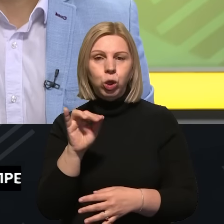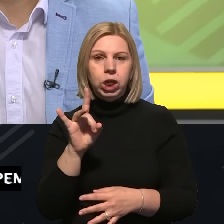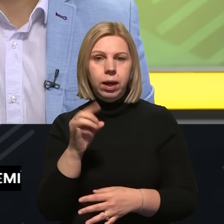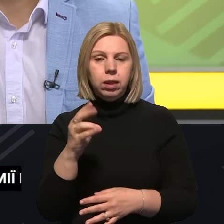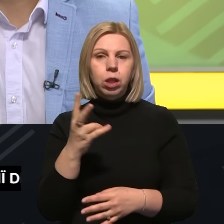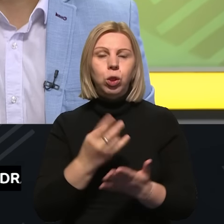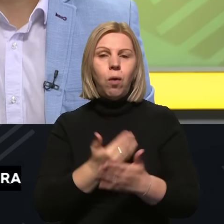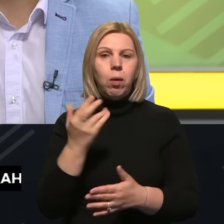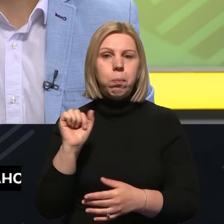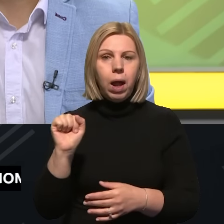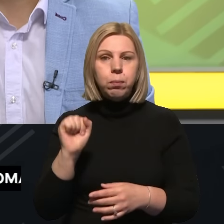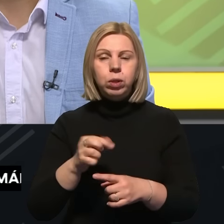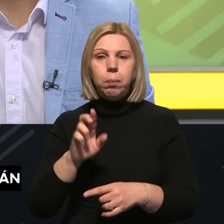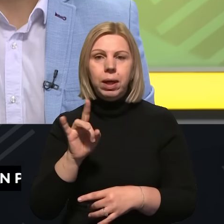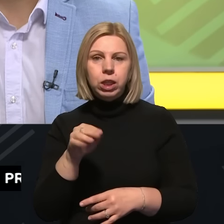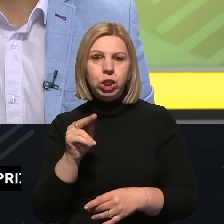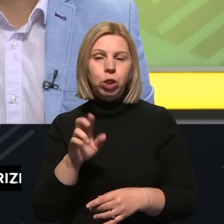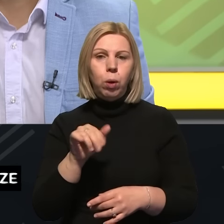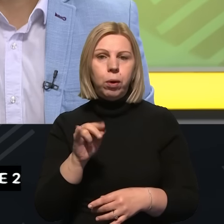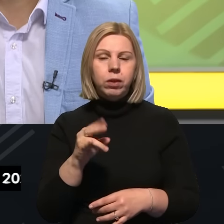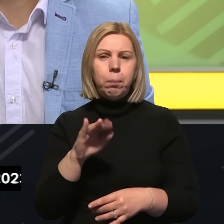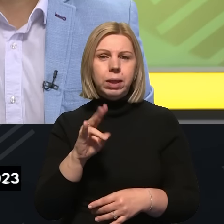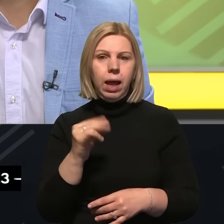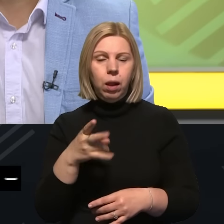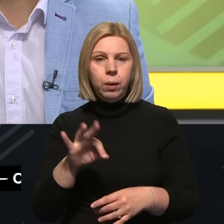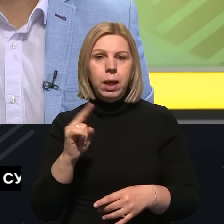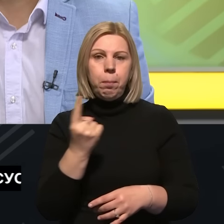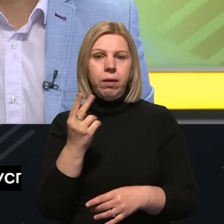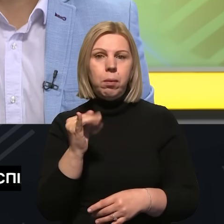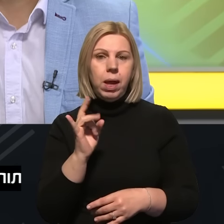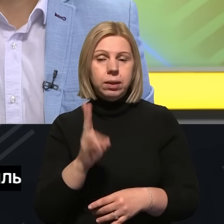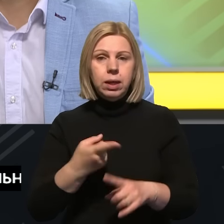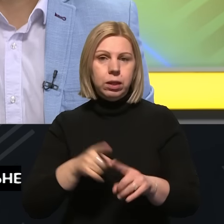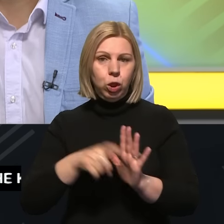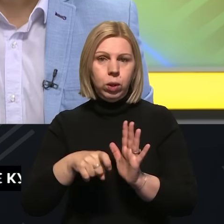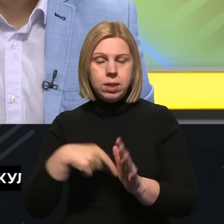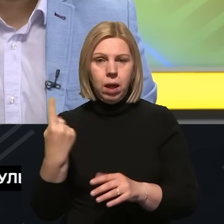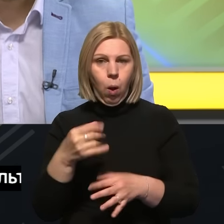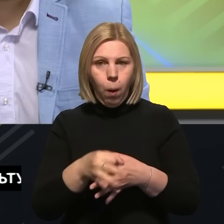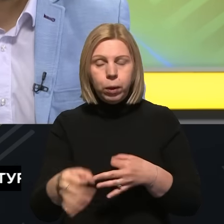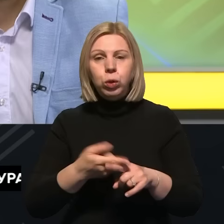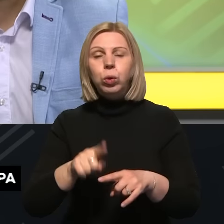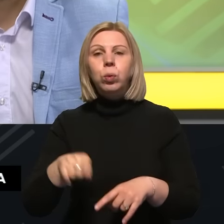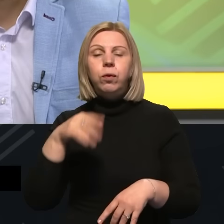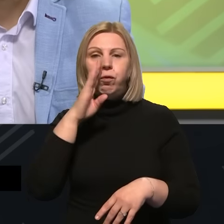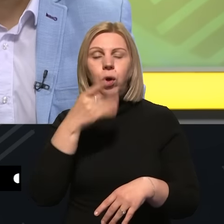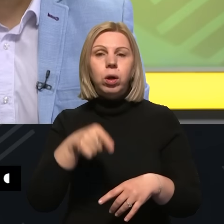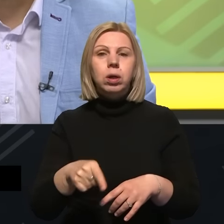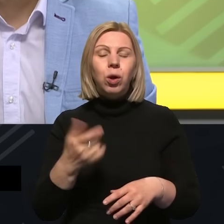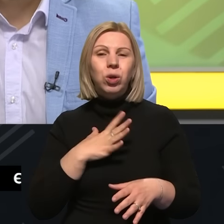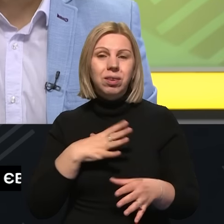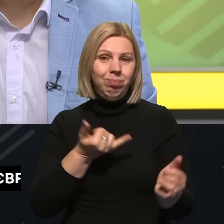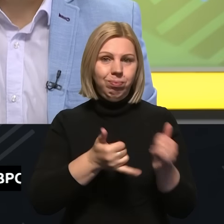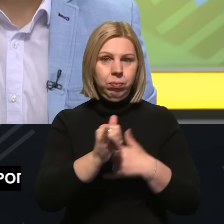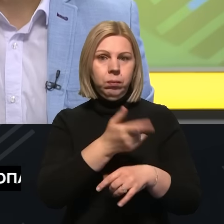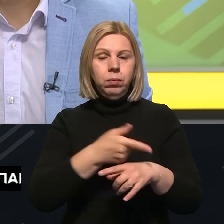Новобахмутівка, Бердичі, Яснобродівка, Нетайлове та Первомайське. Це Донецька область. Тут ворог намагався витіснити наші